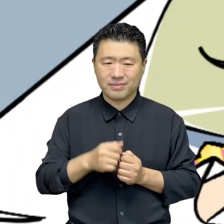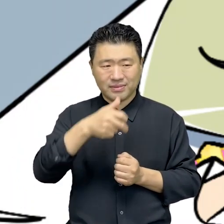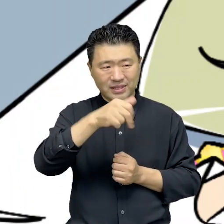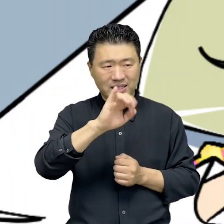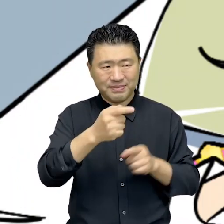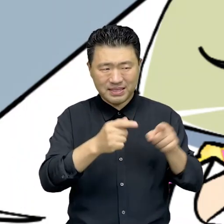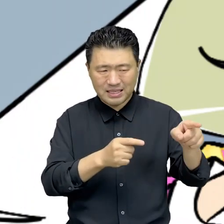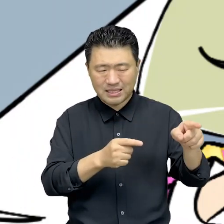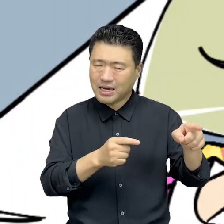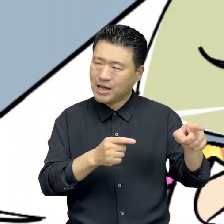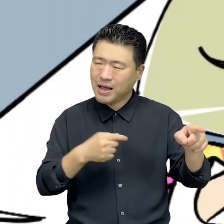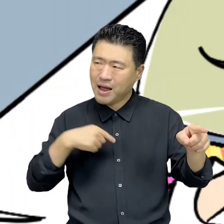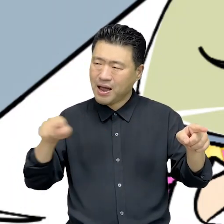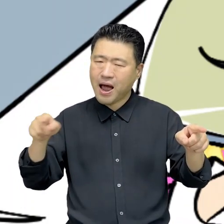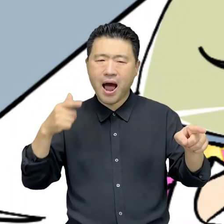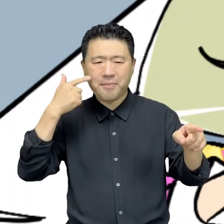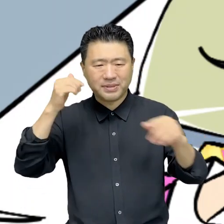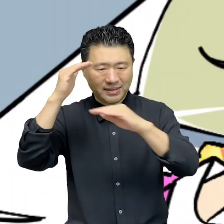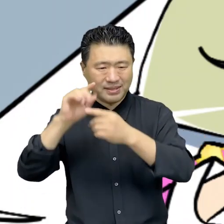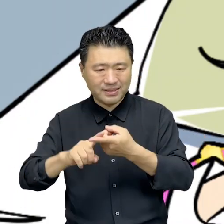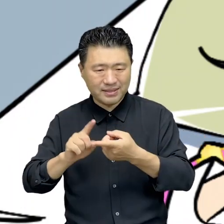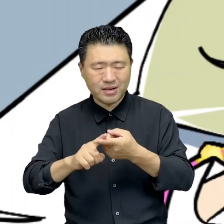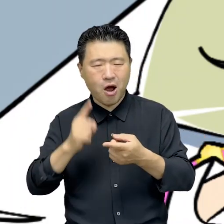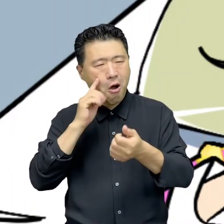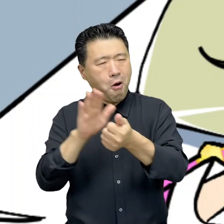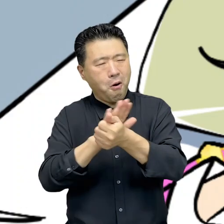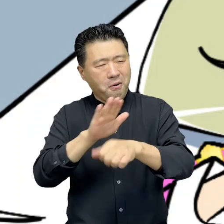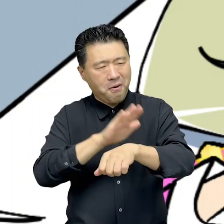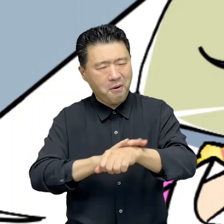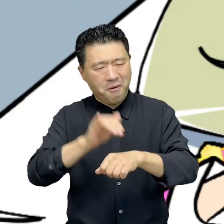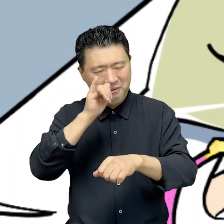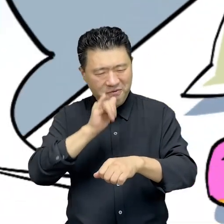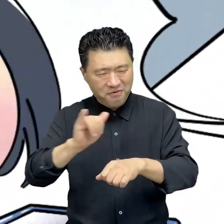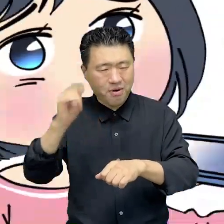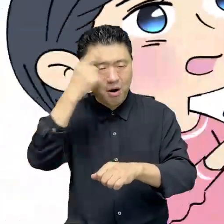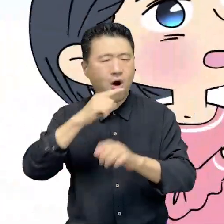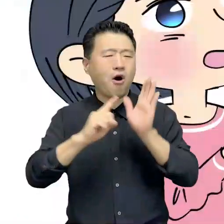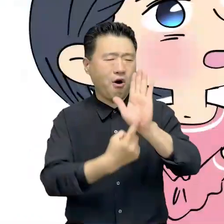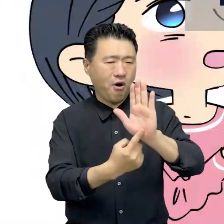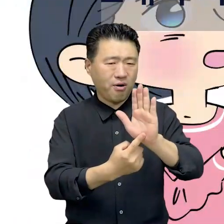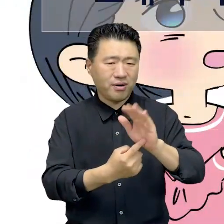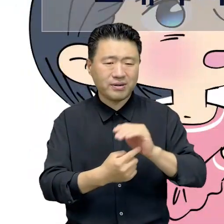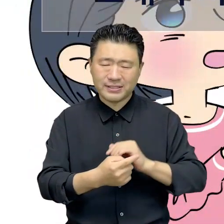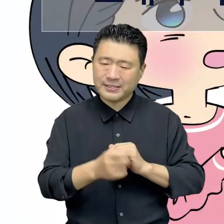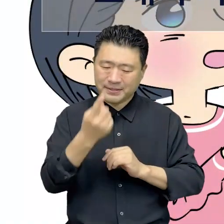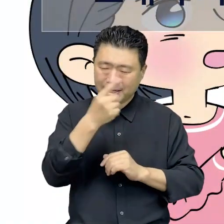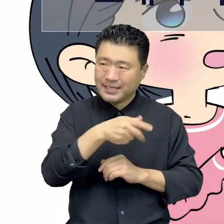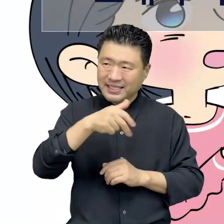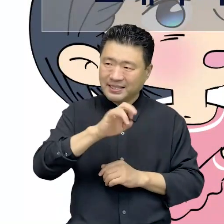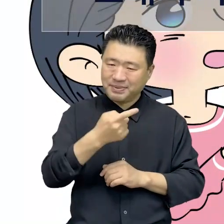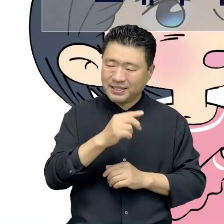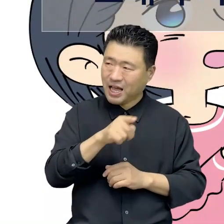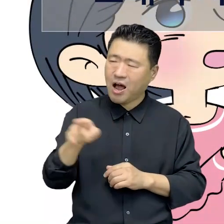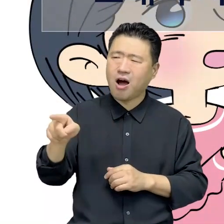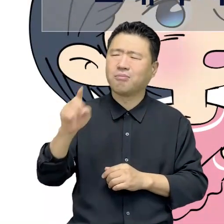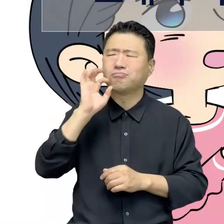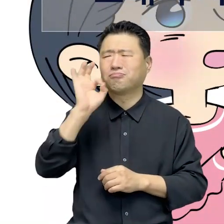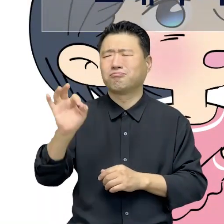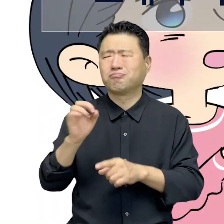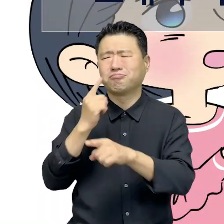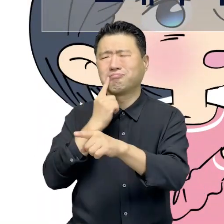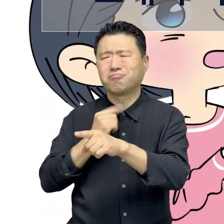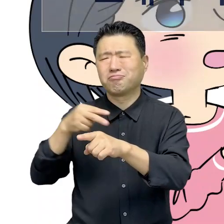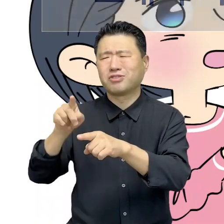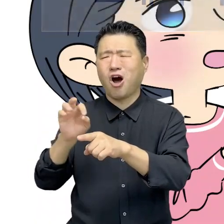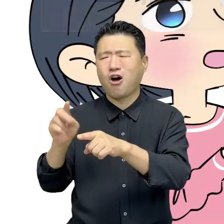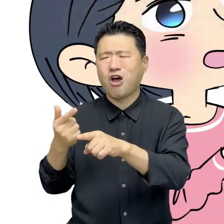지민이에게 서연이네 아빠는 자상한 이미지이다. 그래서 지민이는 서연이를 매번